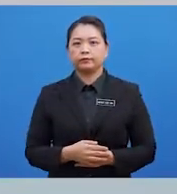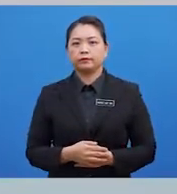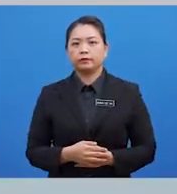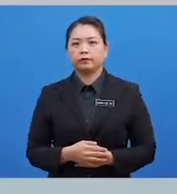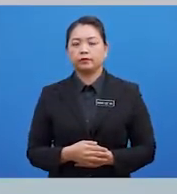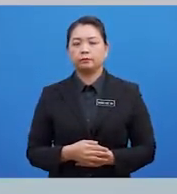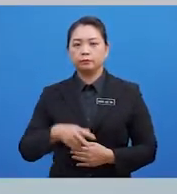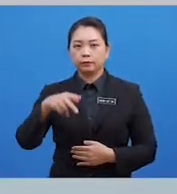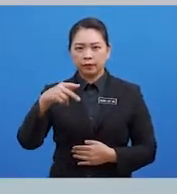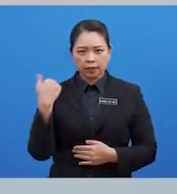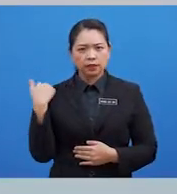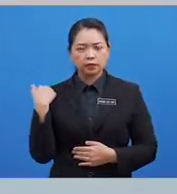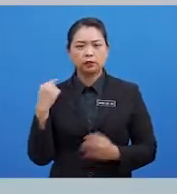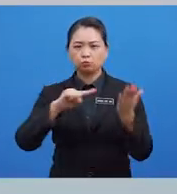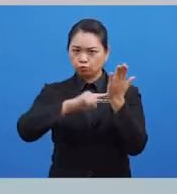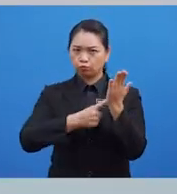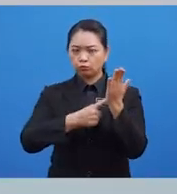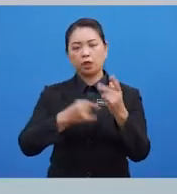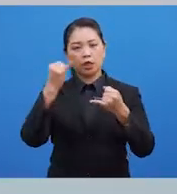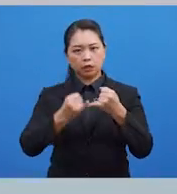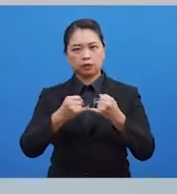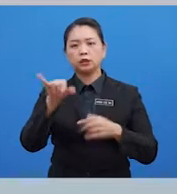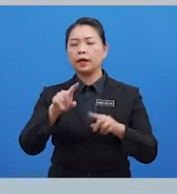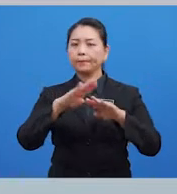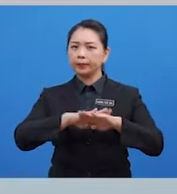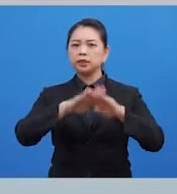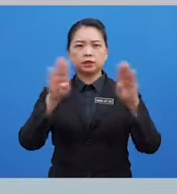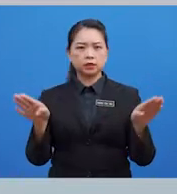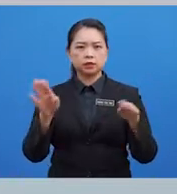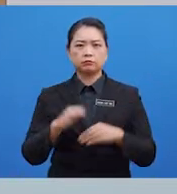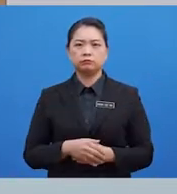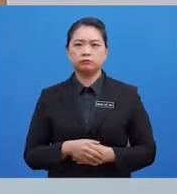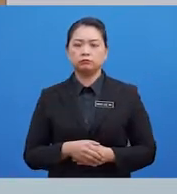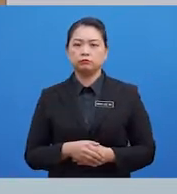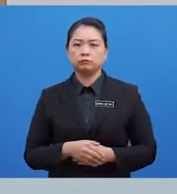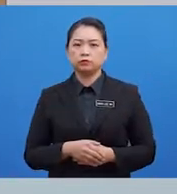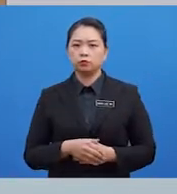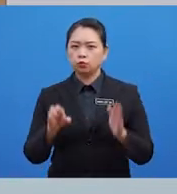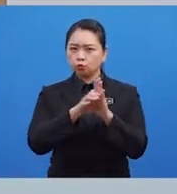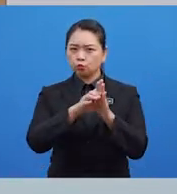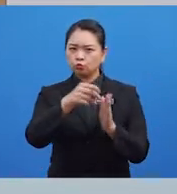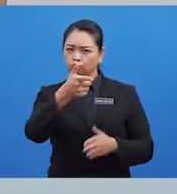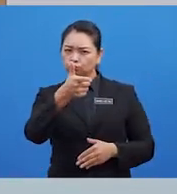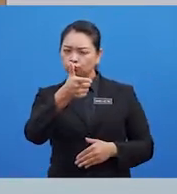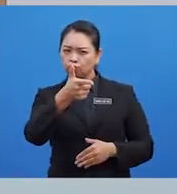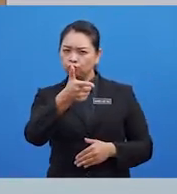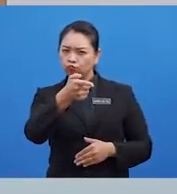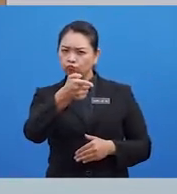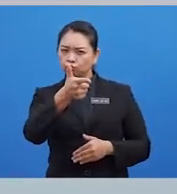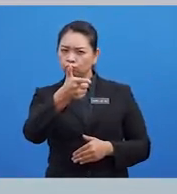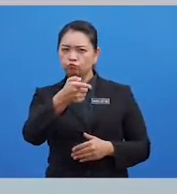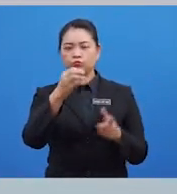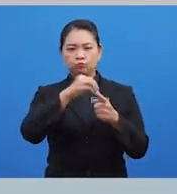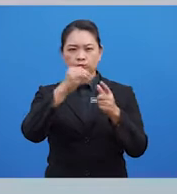Ia Ia Mempunyai Permulaan Dan Akhiran Yang Berbeza Contohnya Memetik Piju Senapang